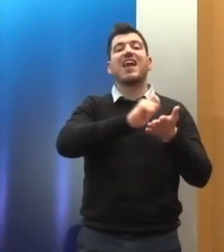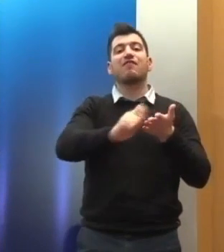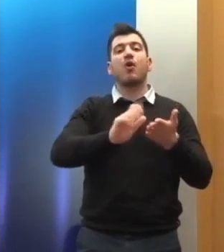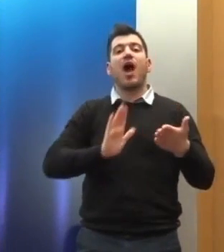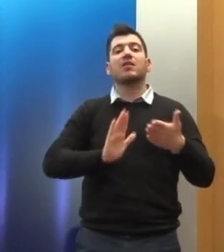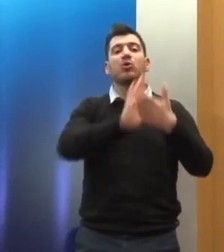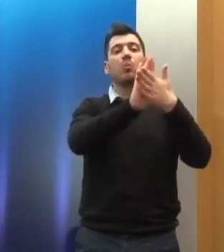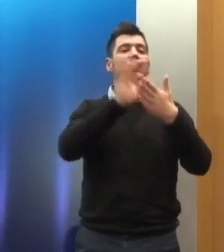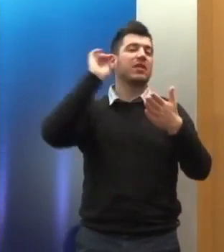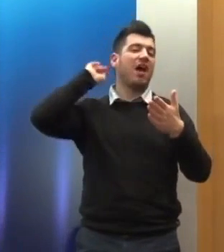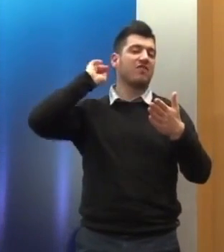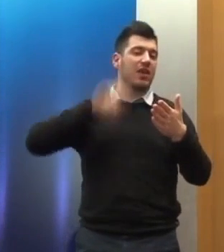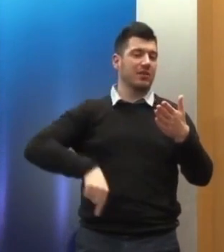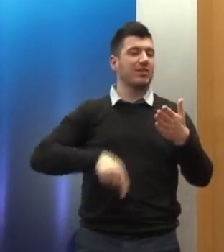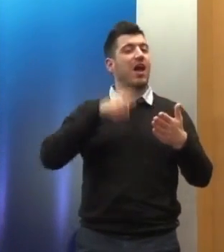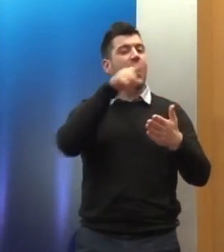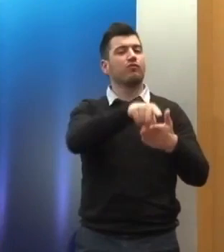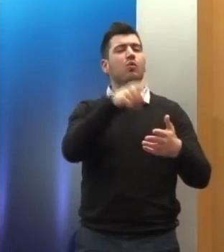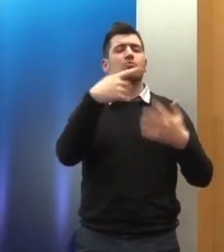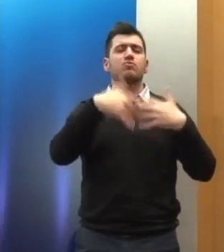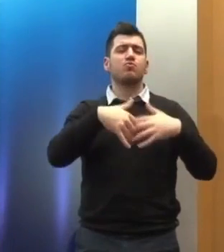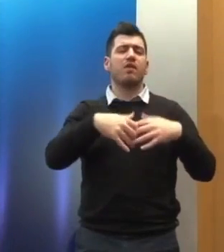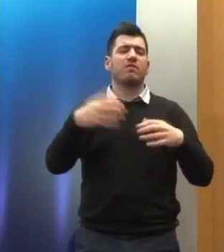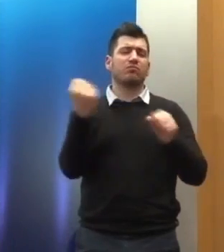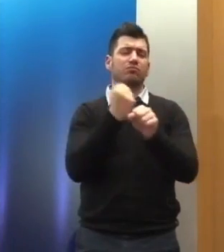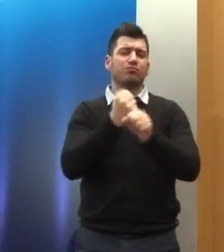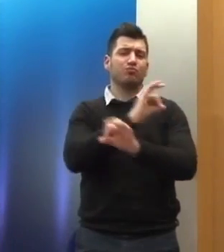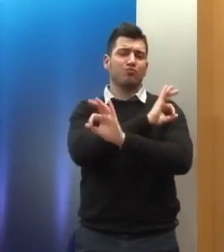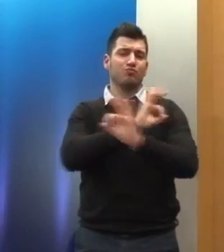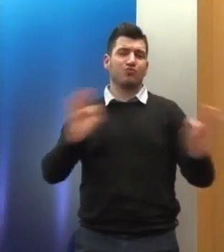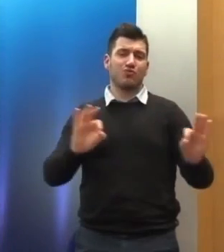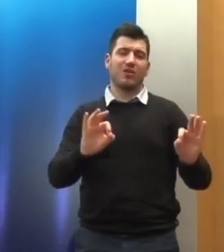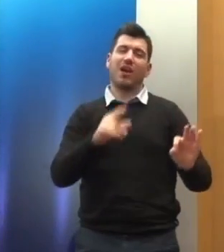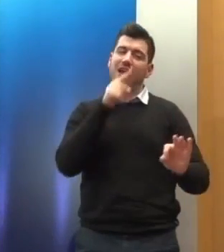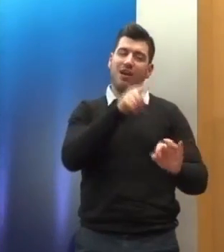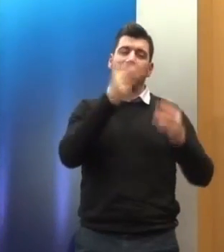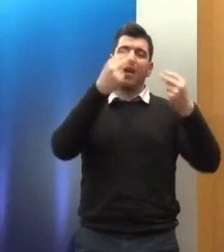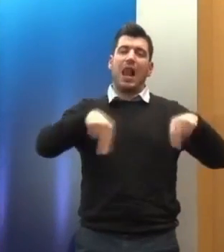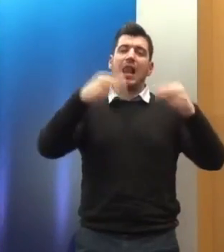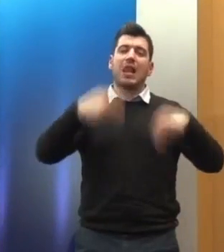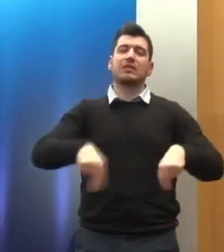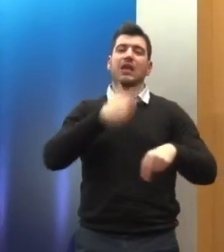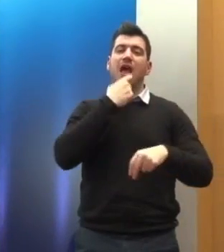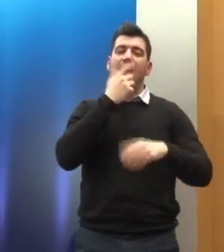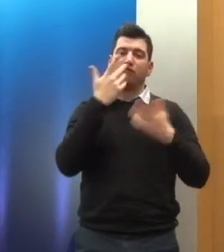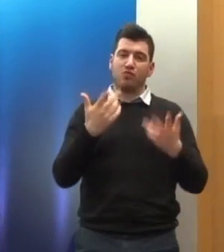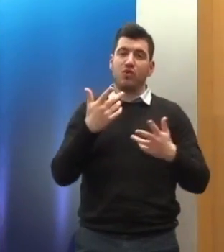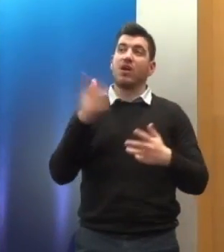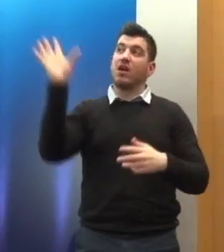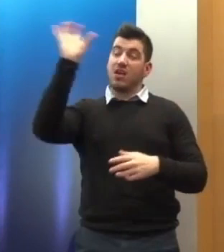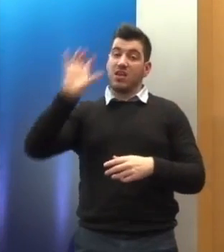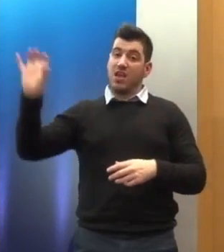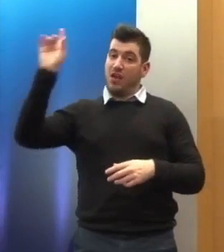Περιστατικών Αυθερεσίας. Νομίζω ότι και ο κ. Γιακουμόπουλος ενδεχομένως θα αναφερθεί στο θέμα αυτό, στο μέτρο που η υπηρεσία εκτέλεση Συμβουλίου της Ευρώπης